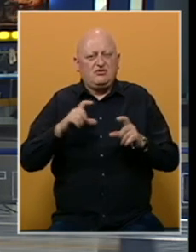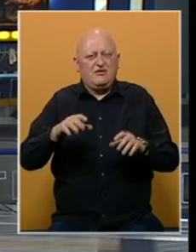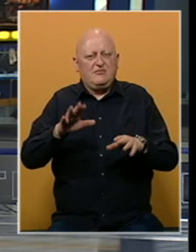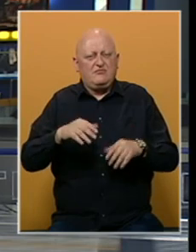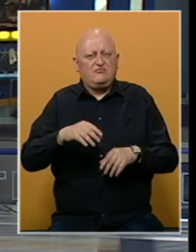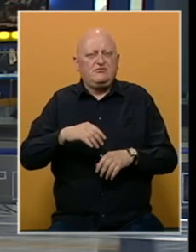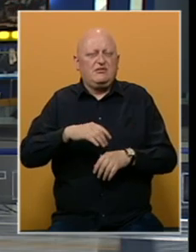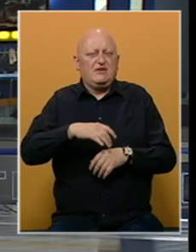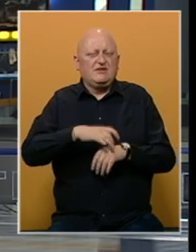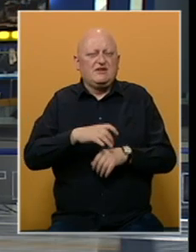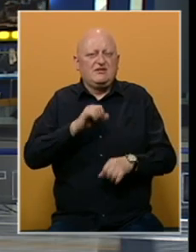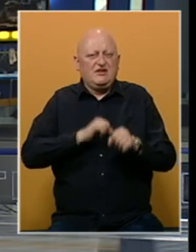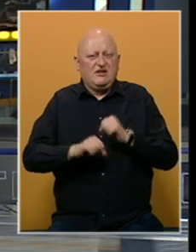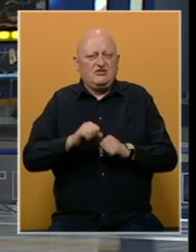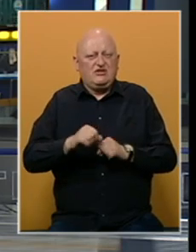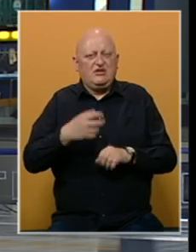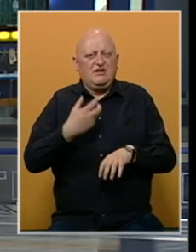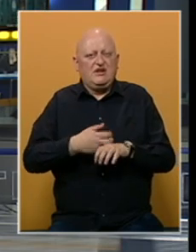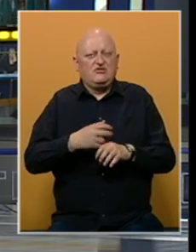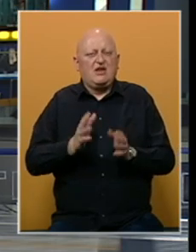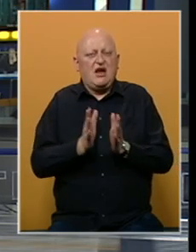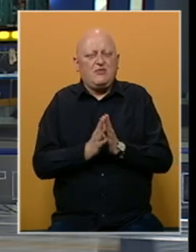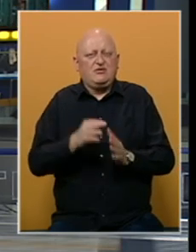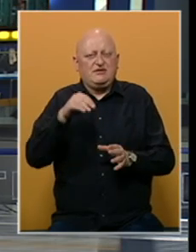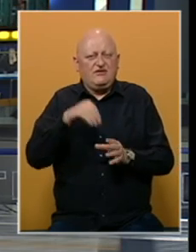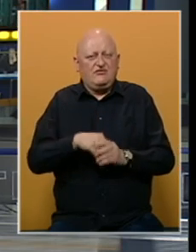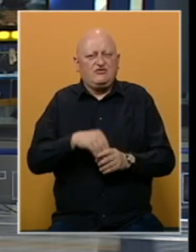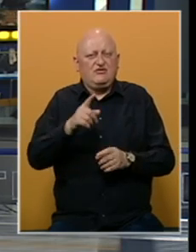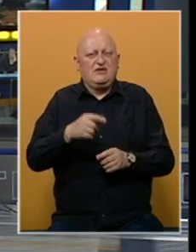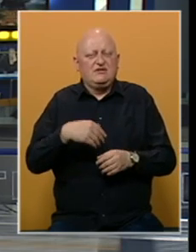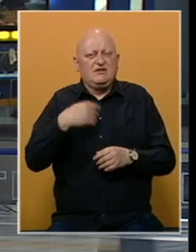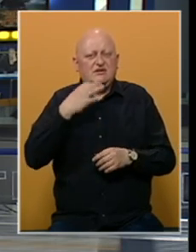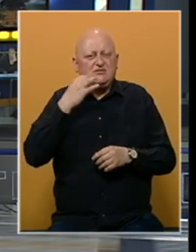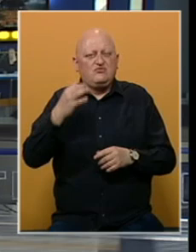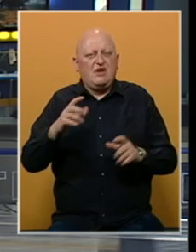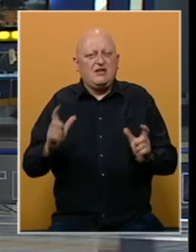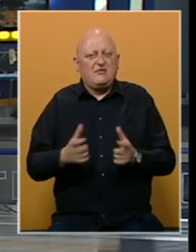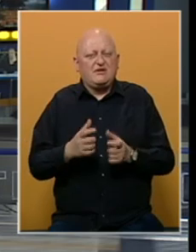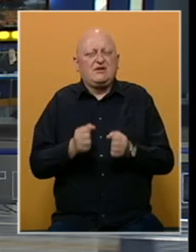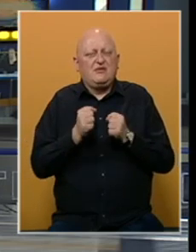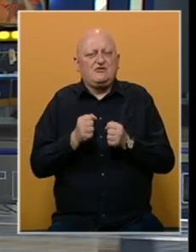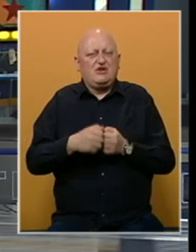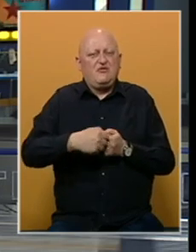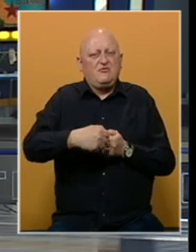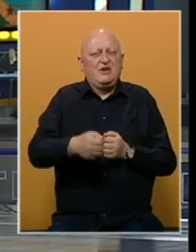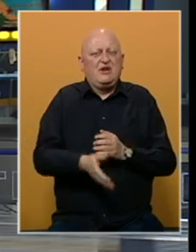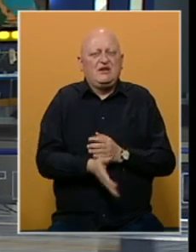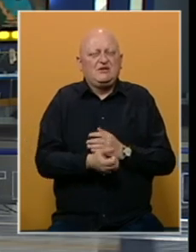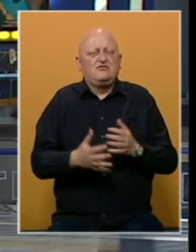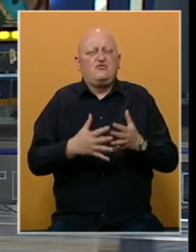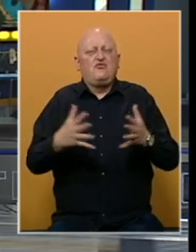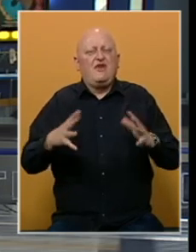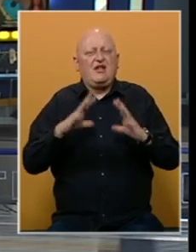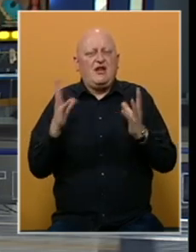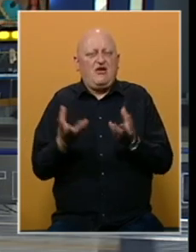ustanove primarne zdravstvene zaštite. Lekari su apelovali na stanovništvo da se i u dane praznika pridržavaju mjera i